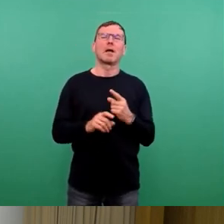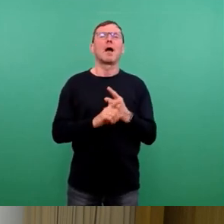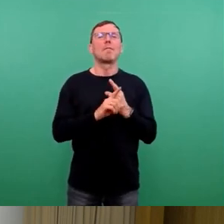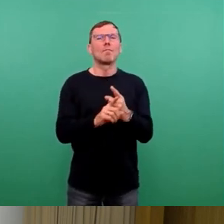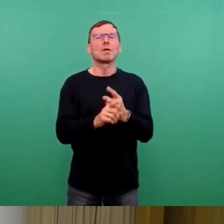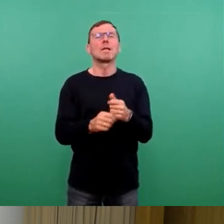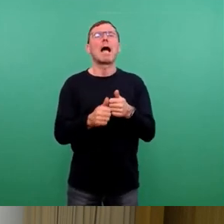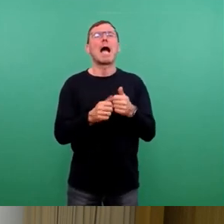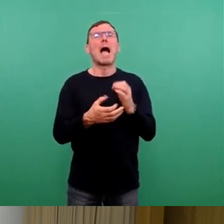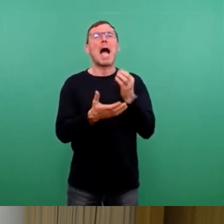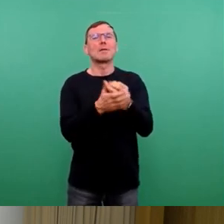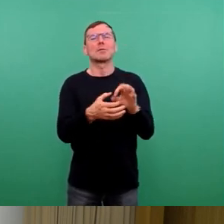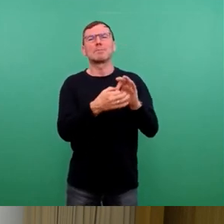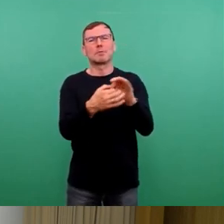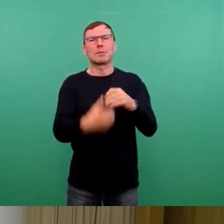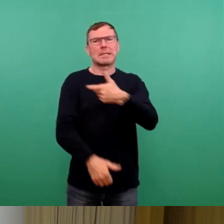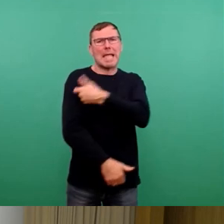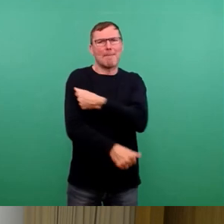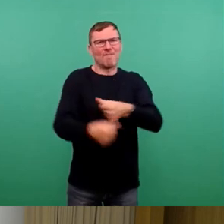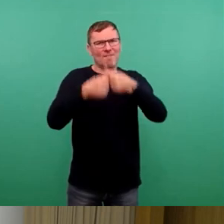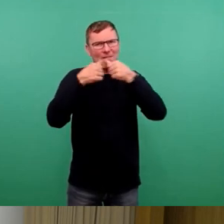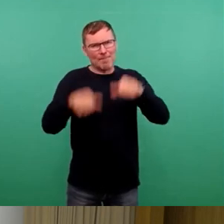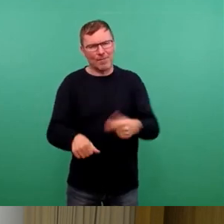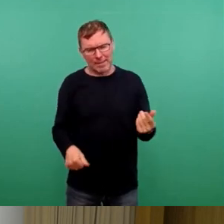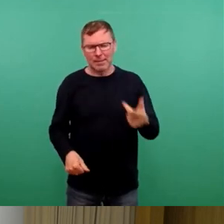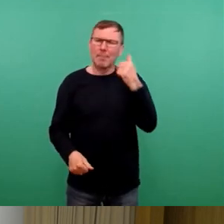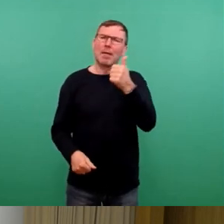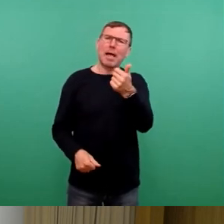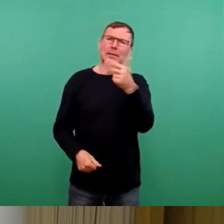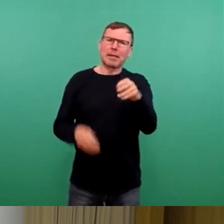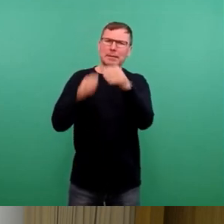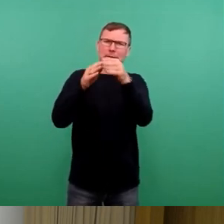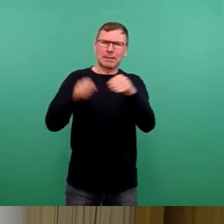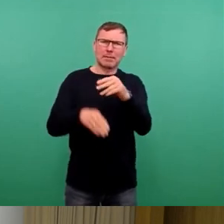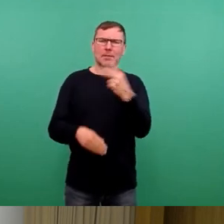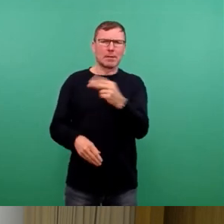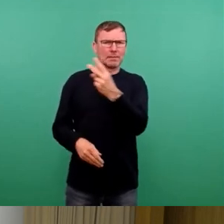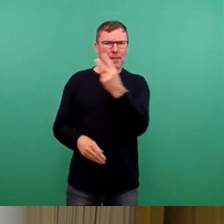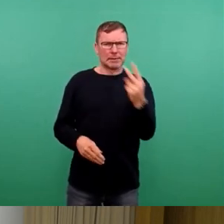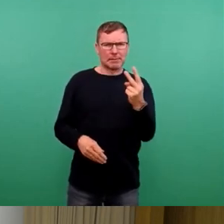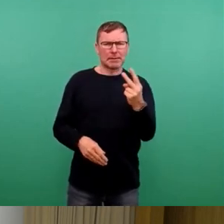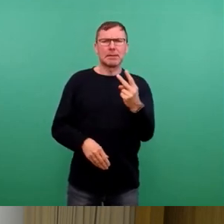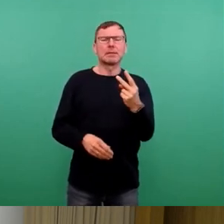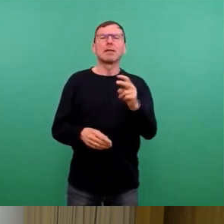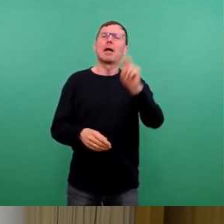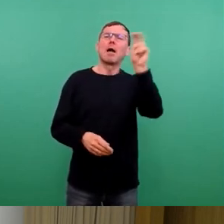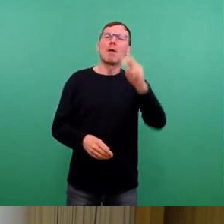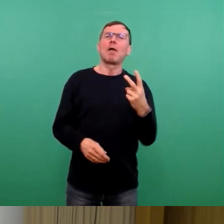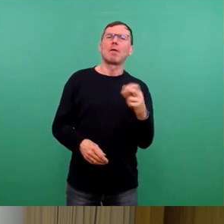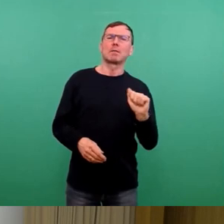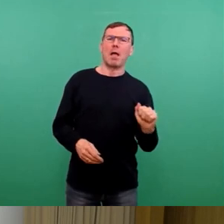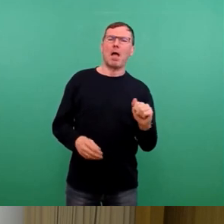Impfpflicht. Sehr geehrter Herr Oberbürgermeister, Am 31. Dezember 2022 lief die in § 20a